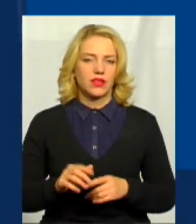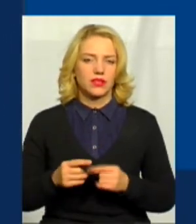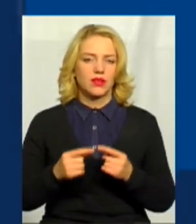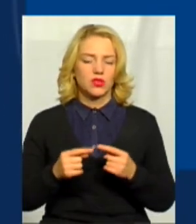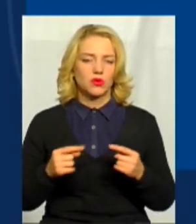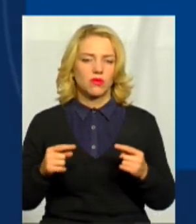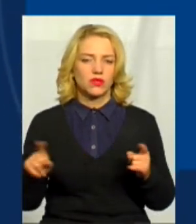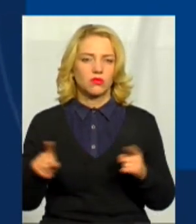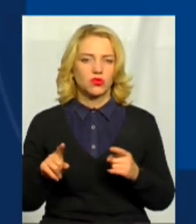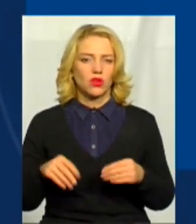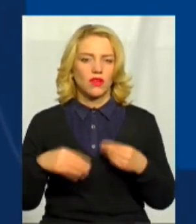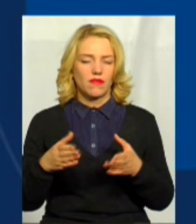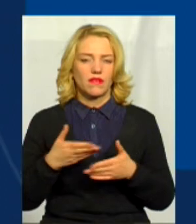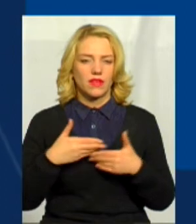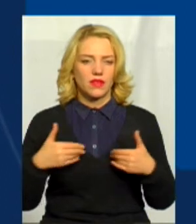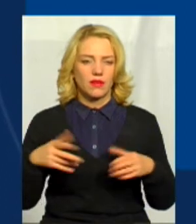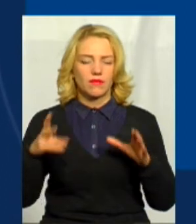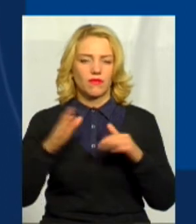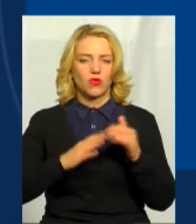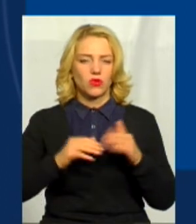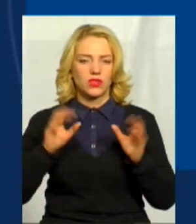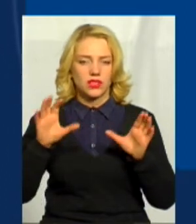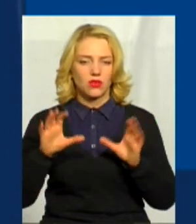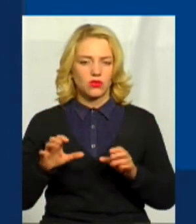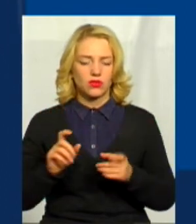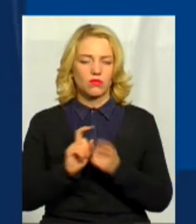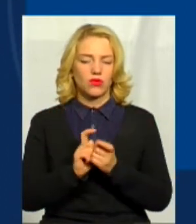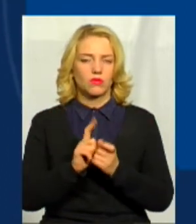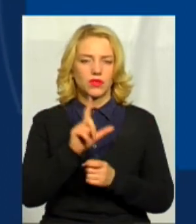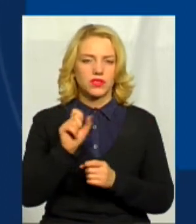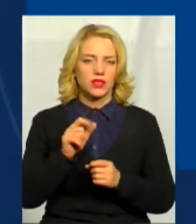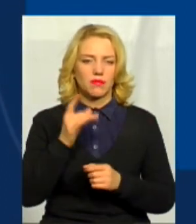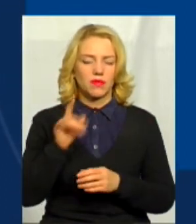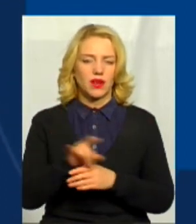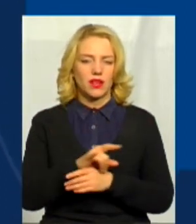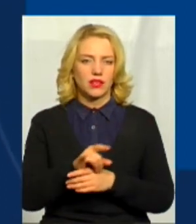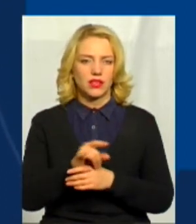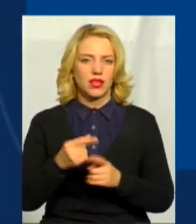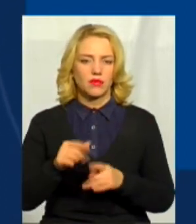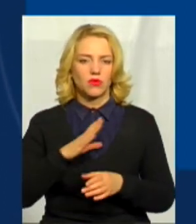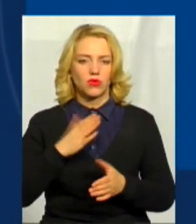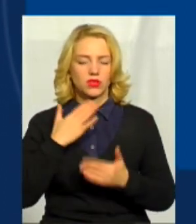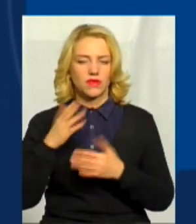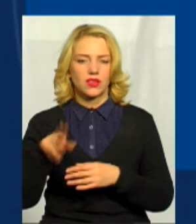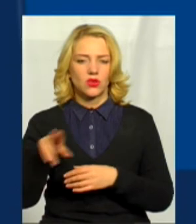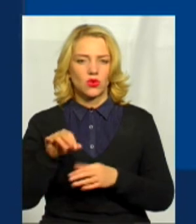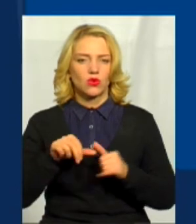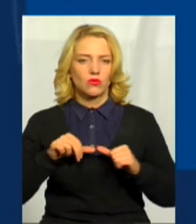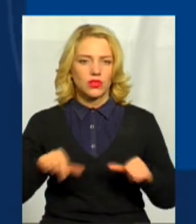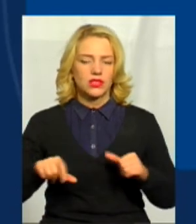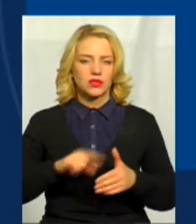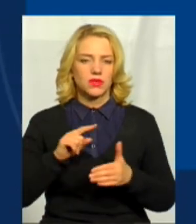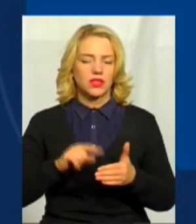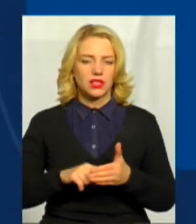що давав нам в руки закон в боротьбі з брехнею, було звернення до комісії з питань дотримання закону України про